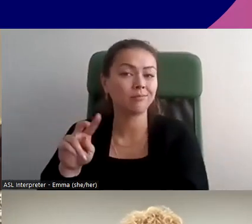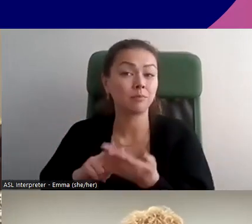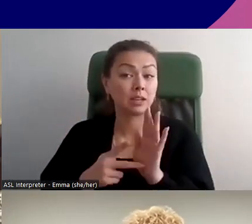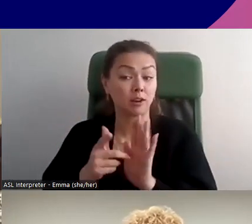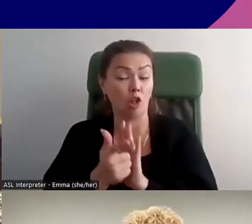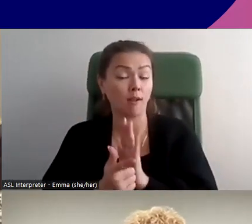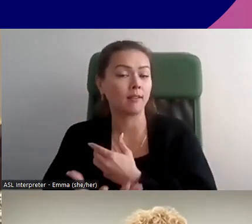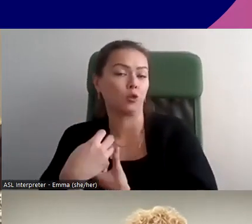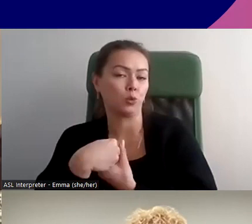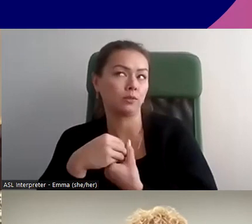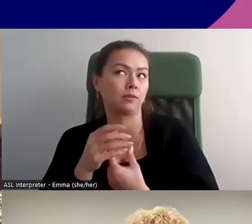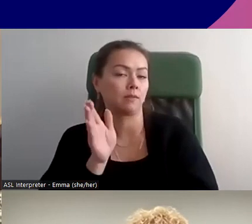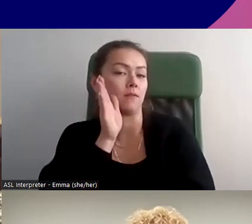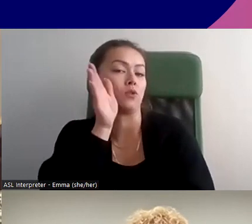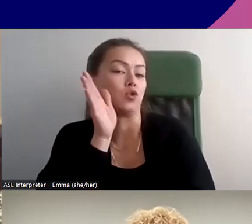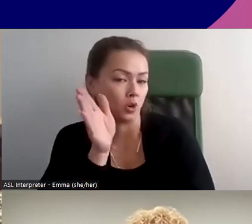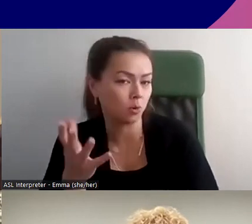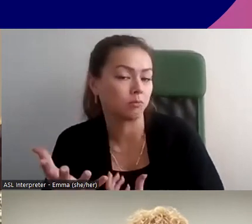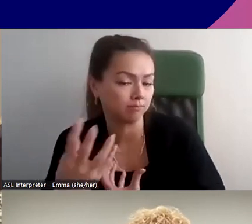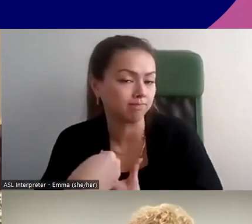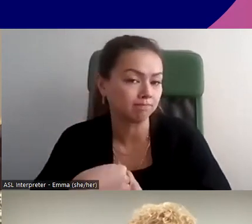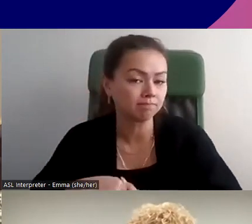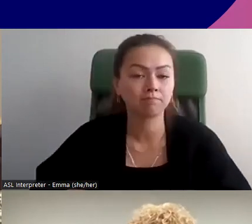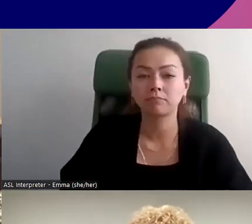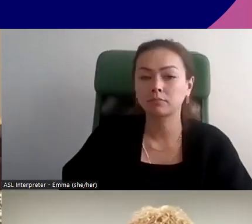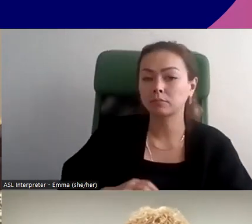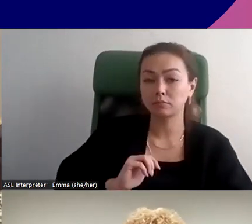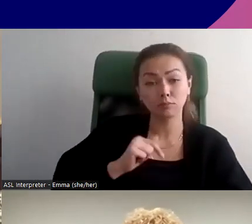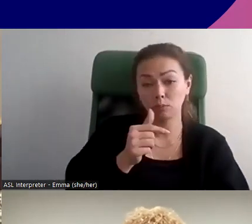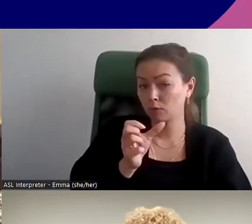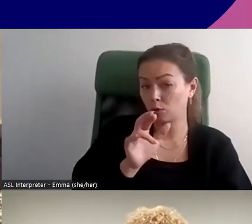Alors, ça va commencer à être légiféré à l'avenir. Chris, allez-y.